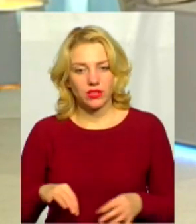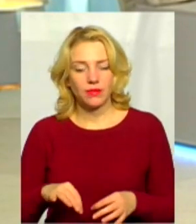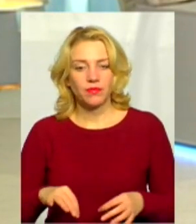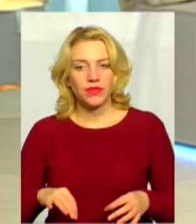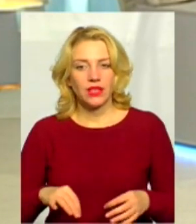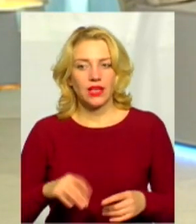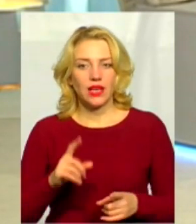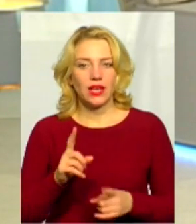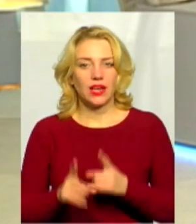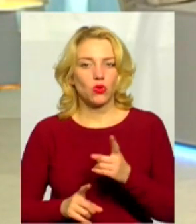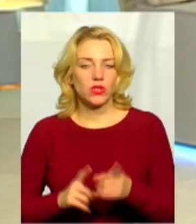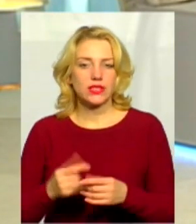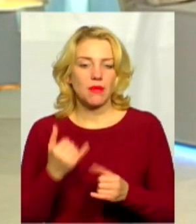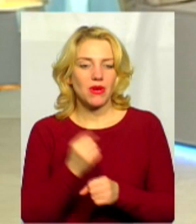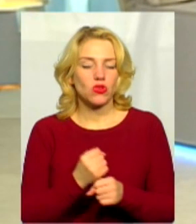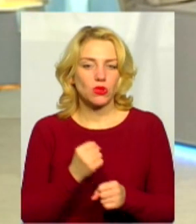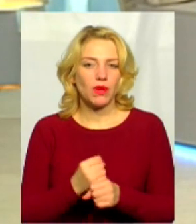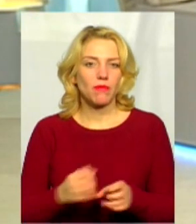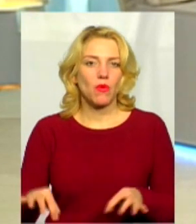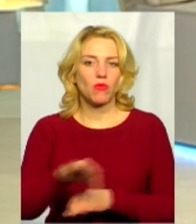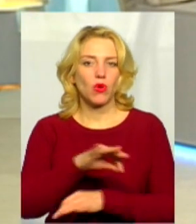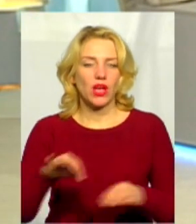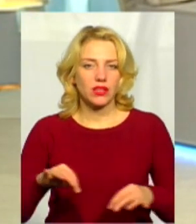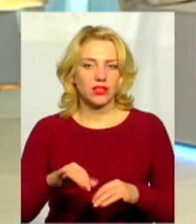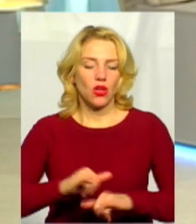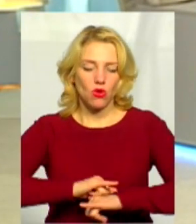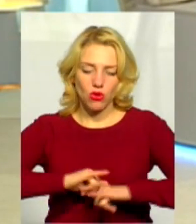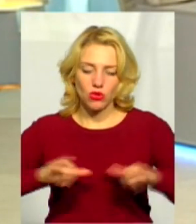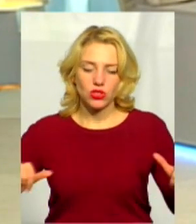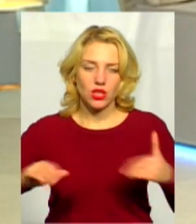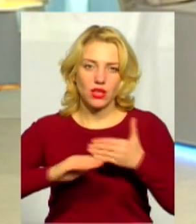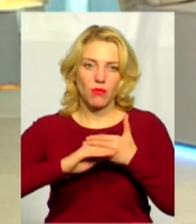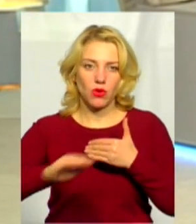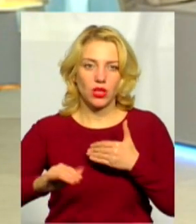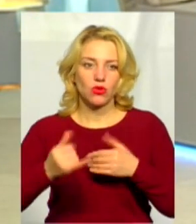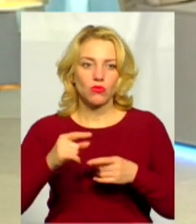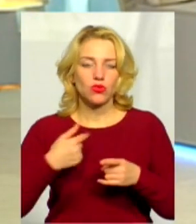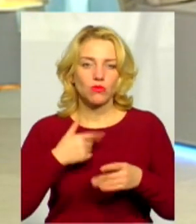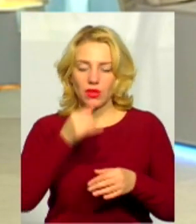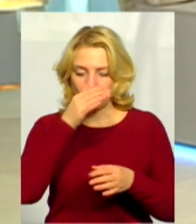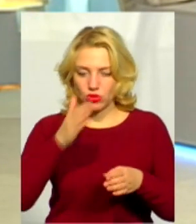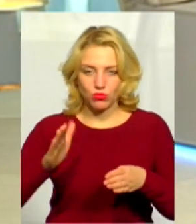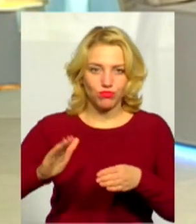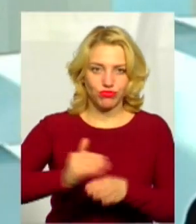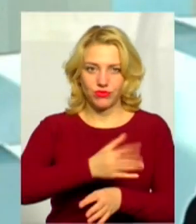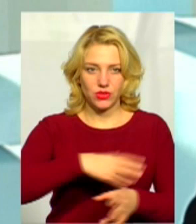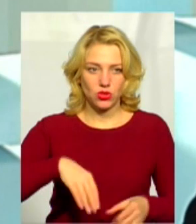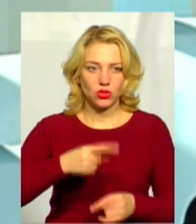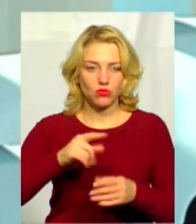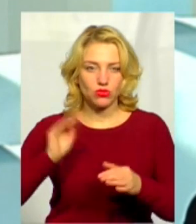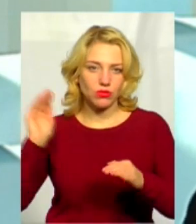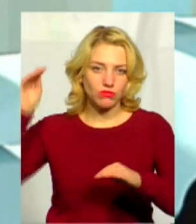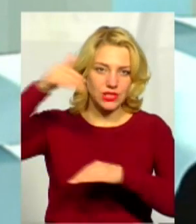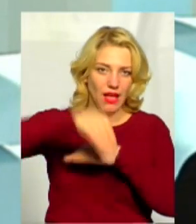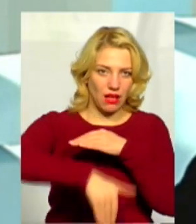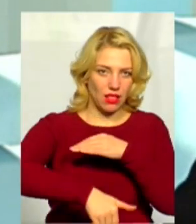і ми розробляємо проєкт розширення полігону. Чому розширення? Тому що, в принципі, ми рекультивувати не можемо без його розширення, адже схили досить